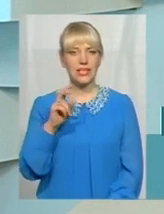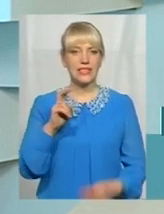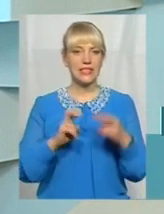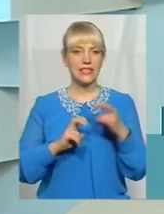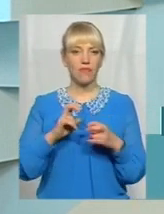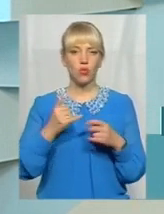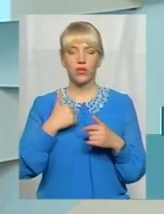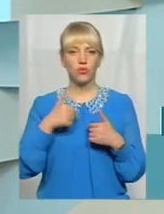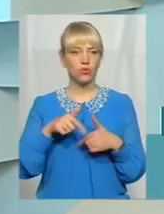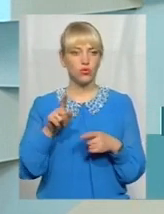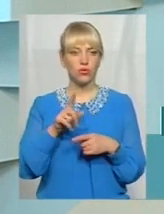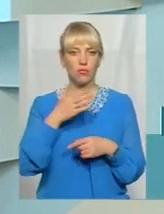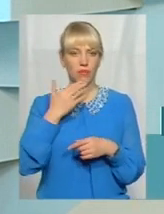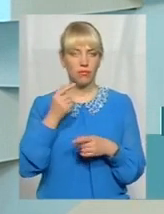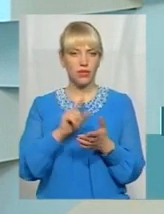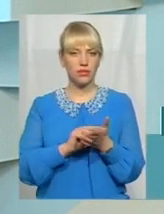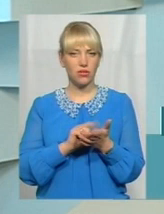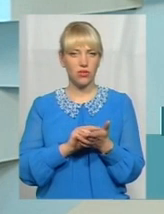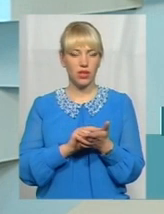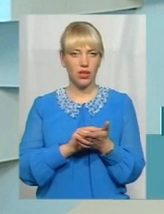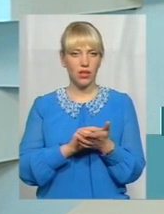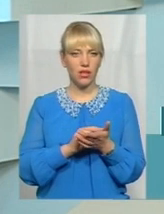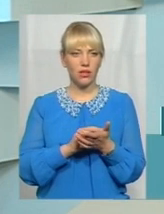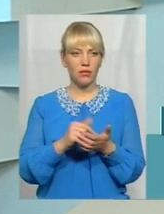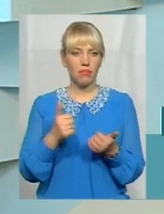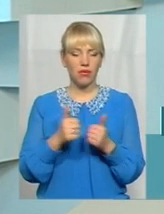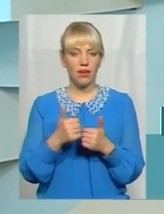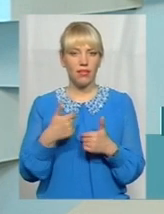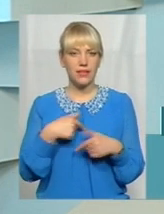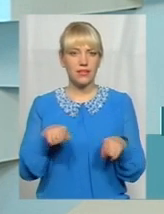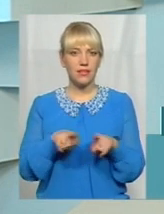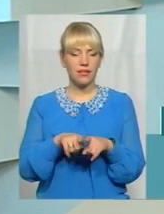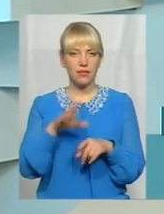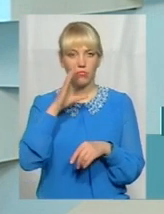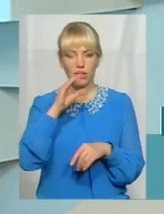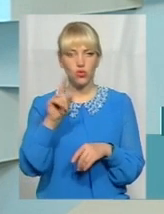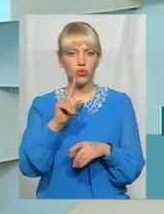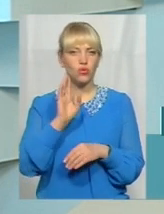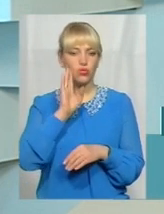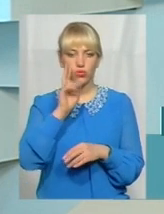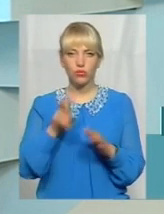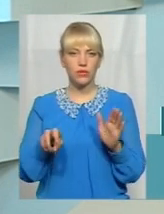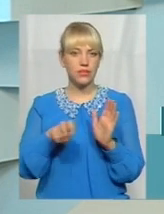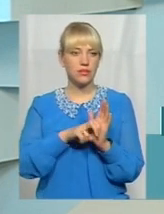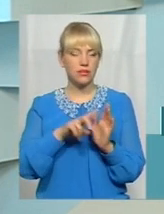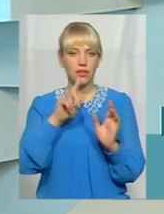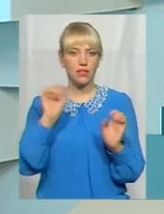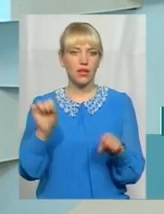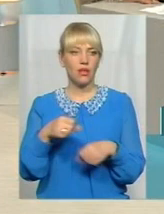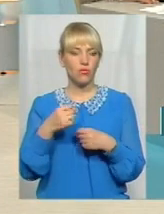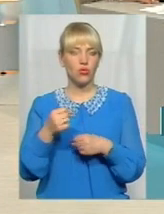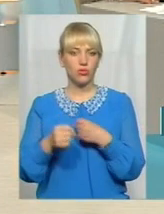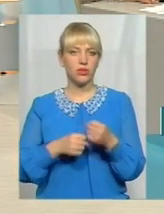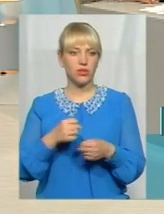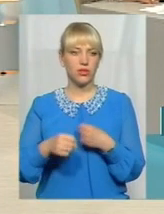пенсіонерів і він для нас пустили такі маршрутки, що в них невозможно вранці їхати. І